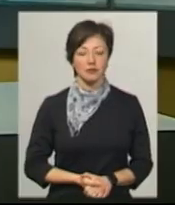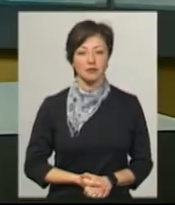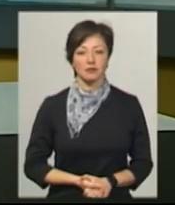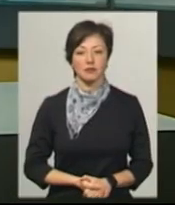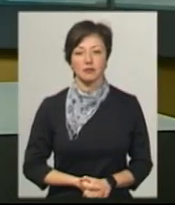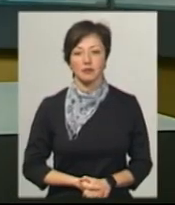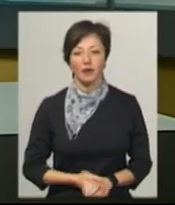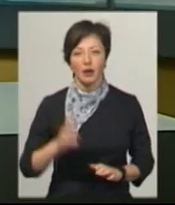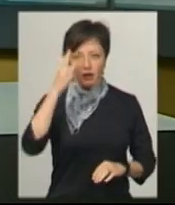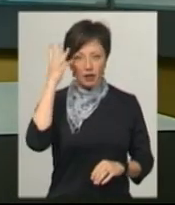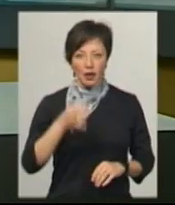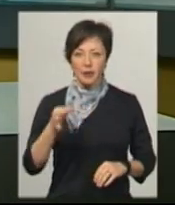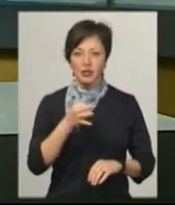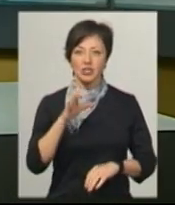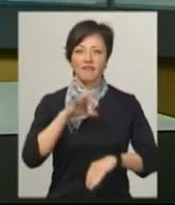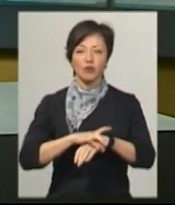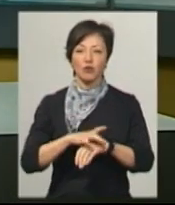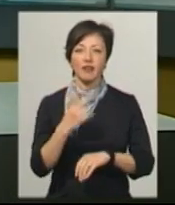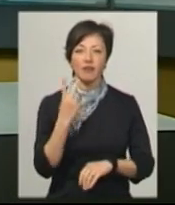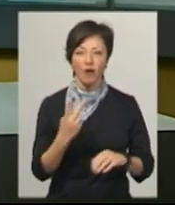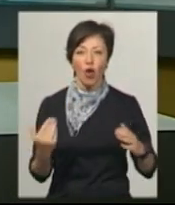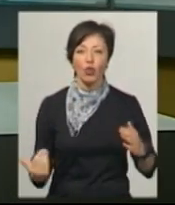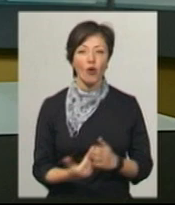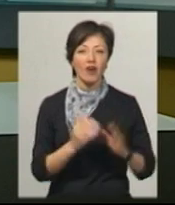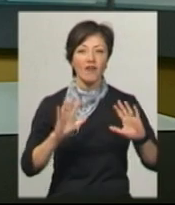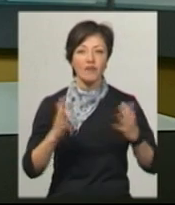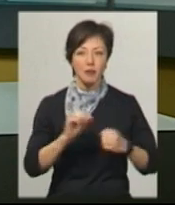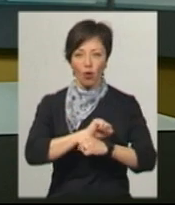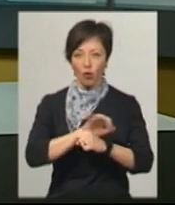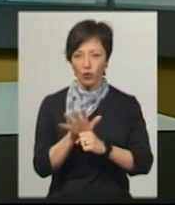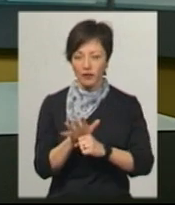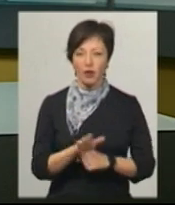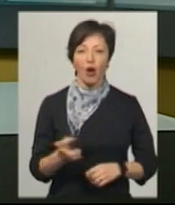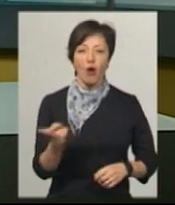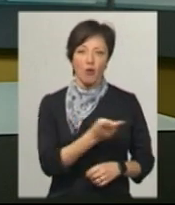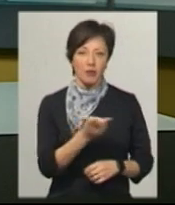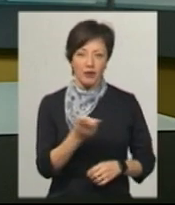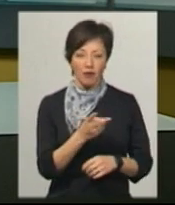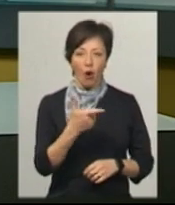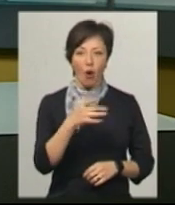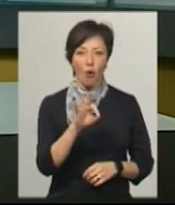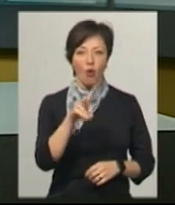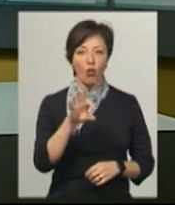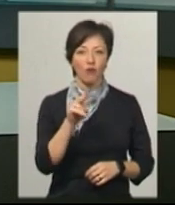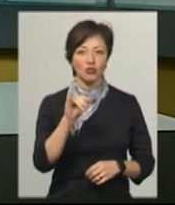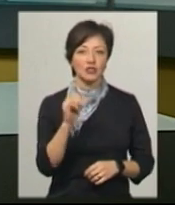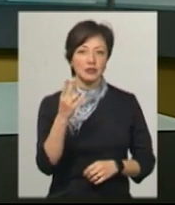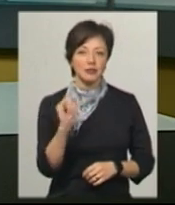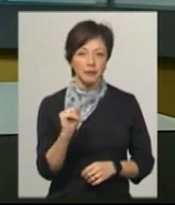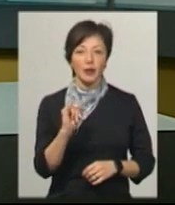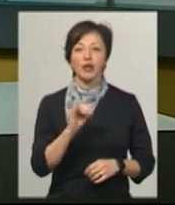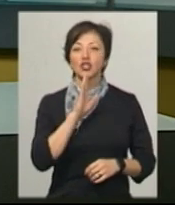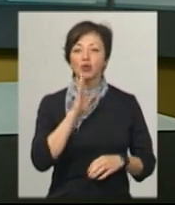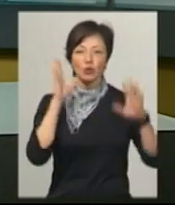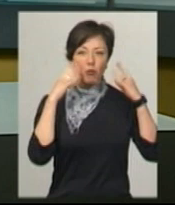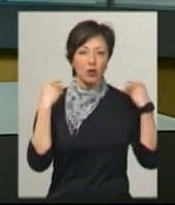На Хмельниччині зафіксовано ще два нових випадки ковід-19. Обидва у Головчинецькому, Спасопреображенському